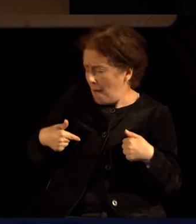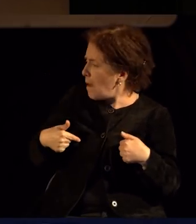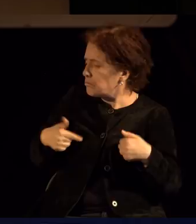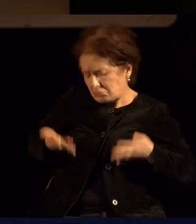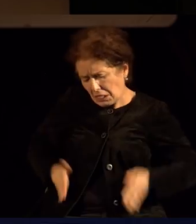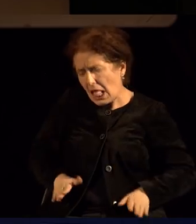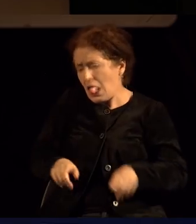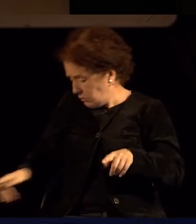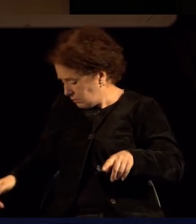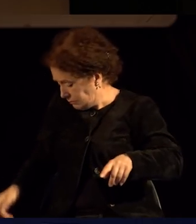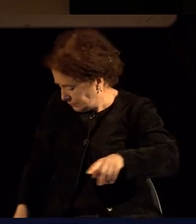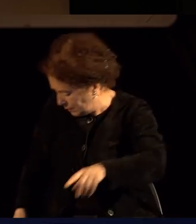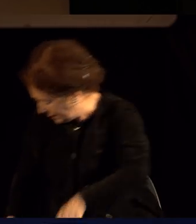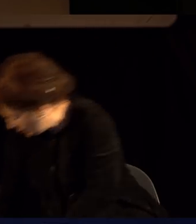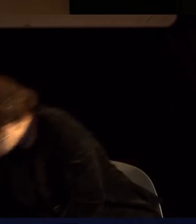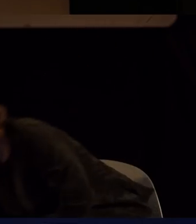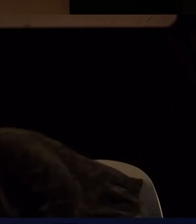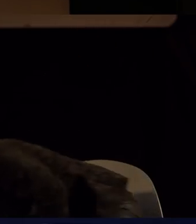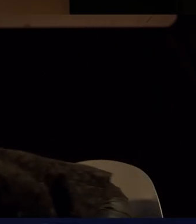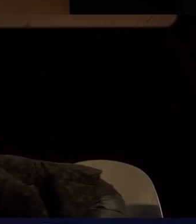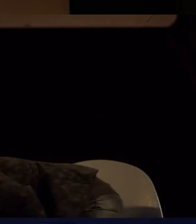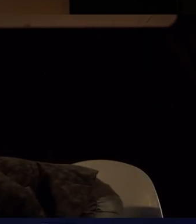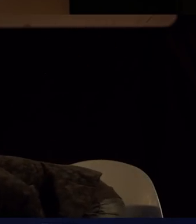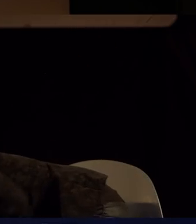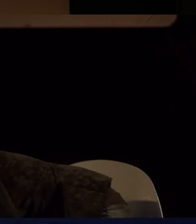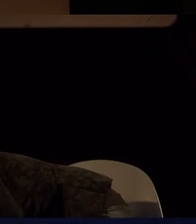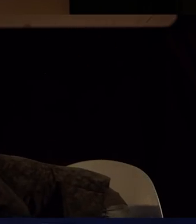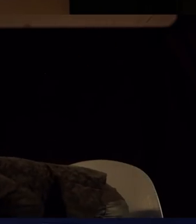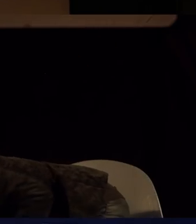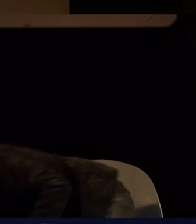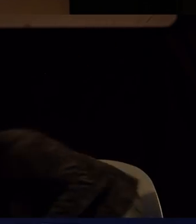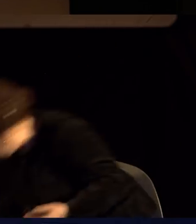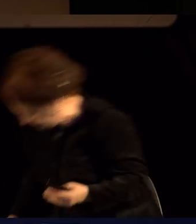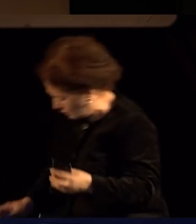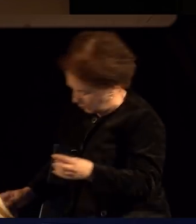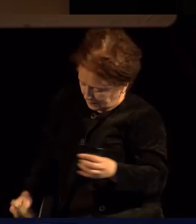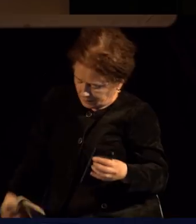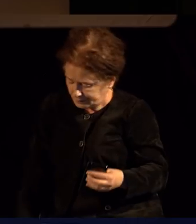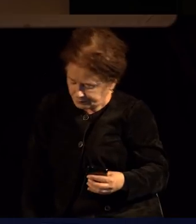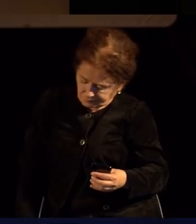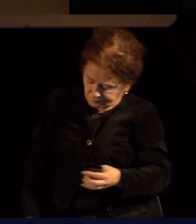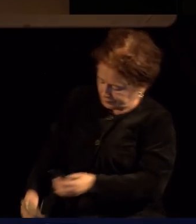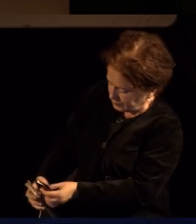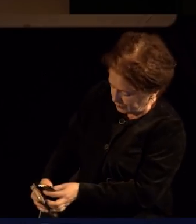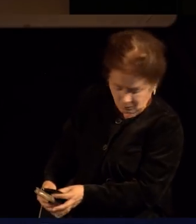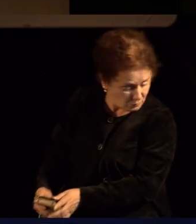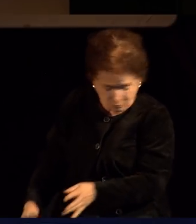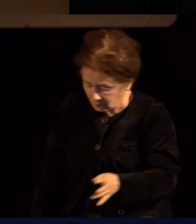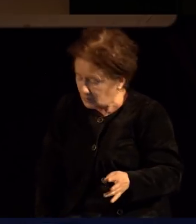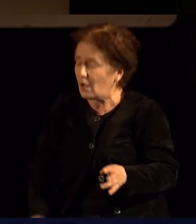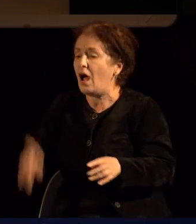крием. И заради тоа некоја стријичка,